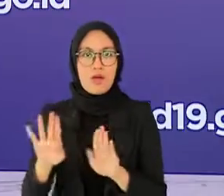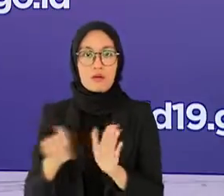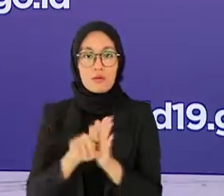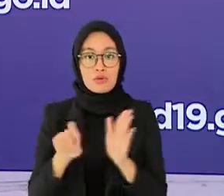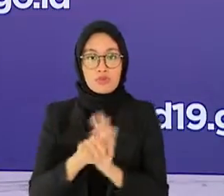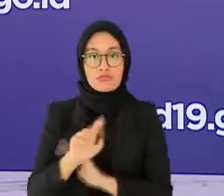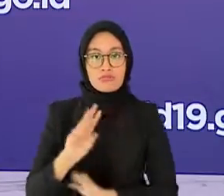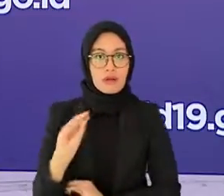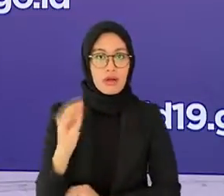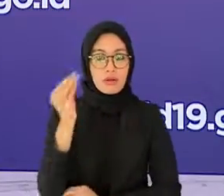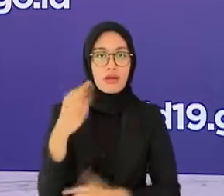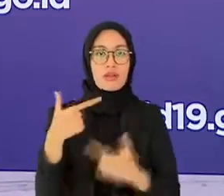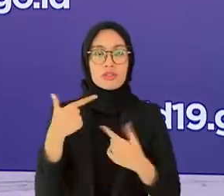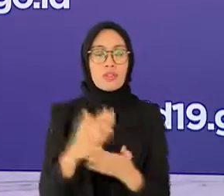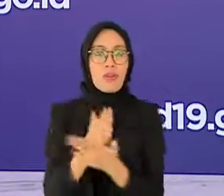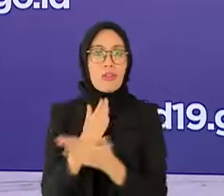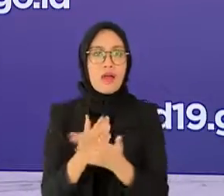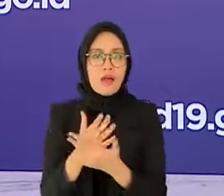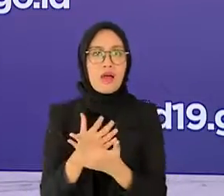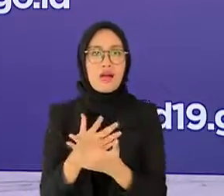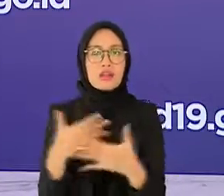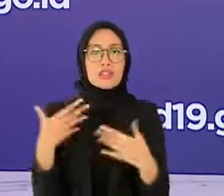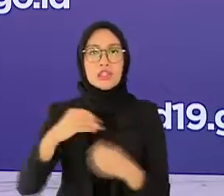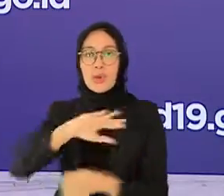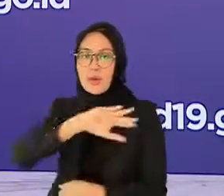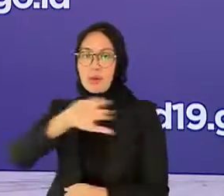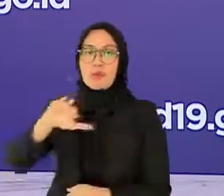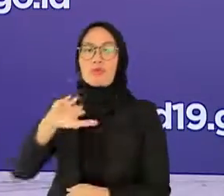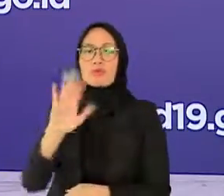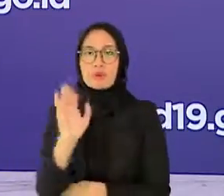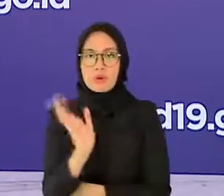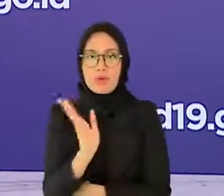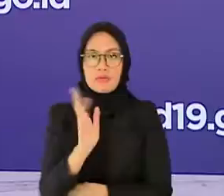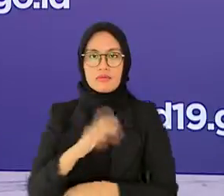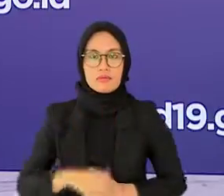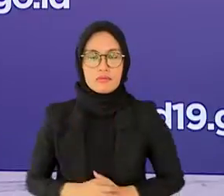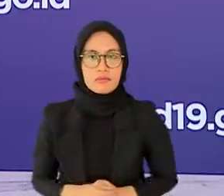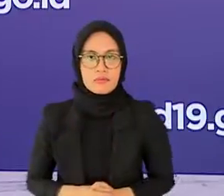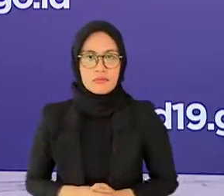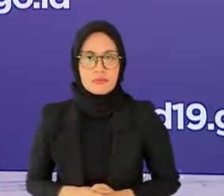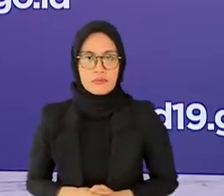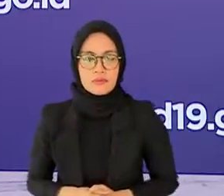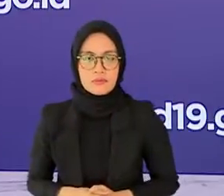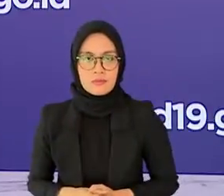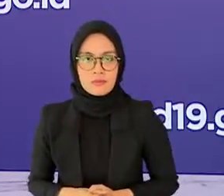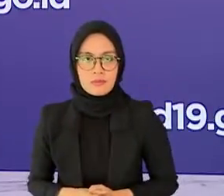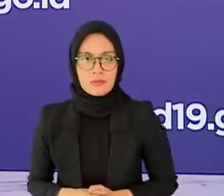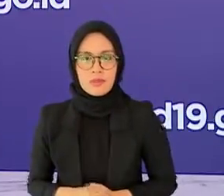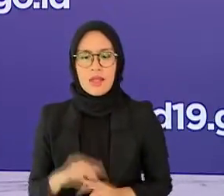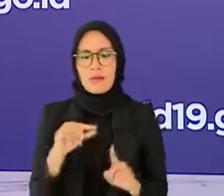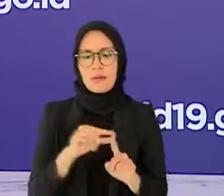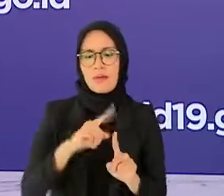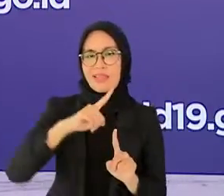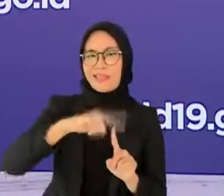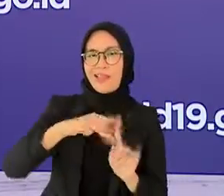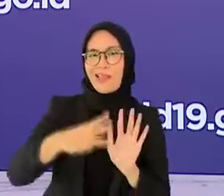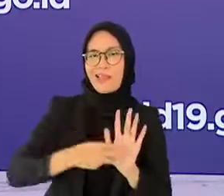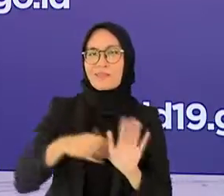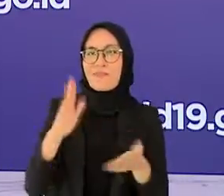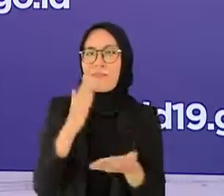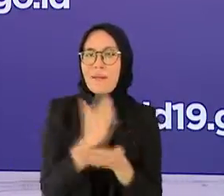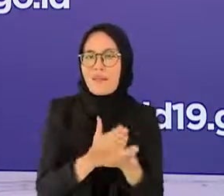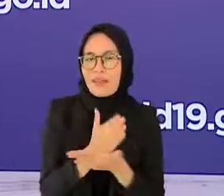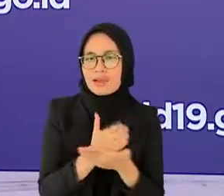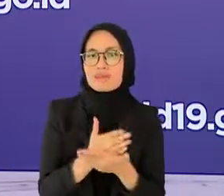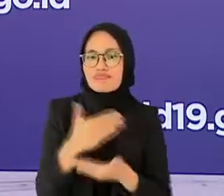Jakarta, Jawa Tengah dan Jawa Timur secara umum penyelenggaraan PTM terbatas sudah berjalan